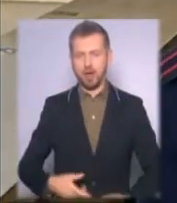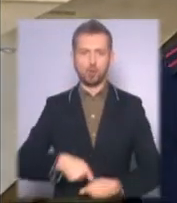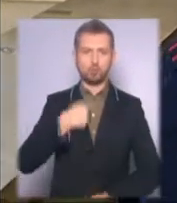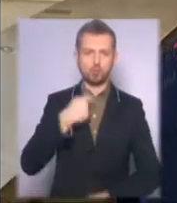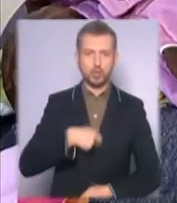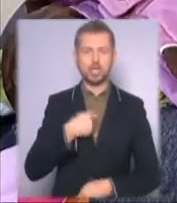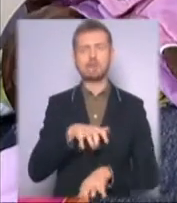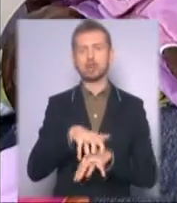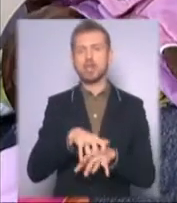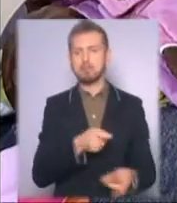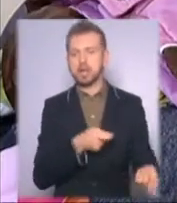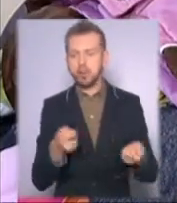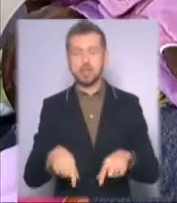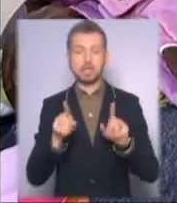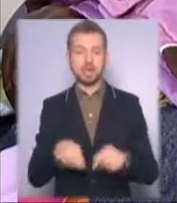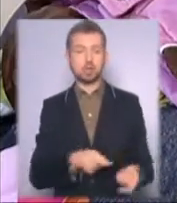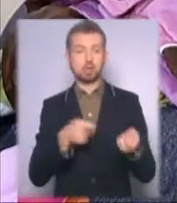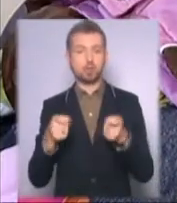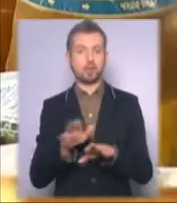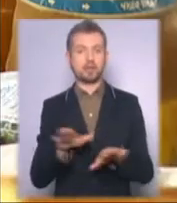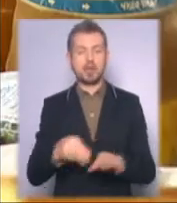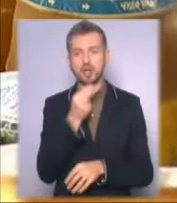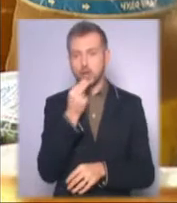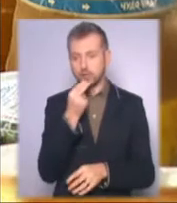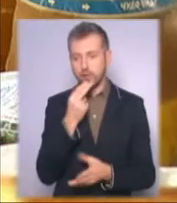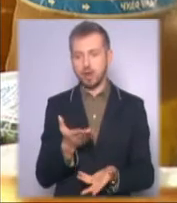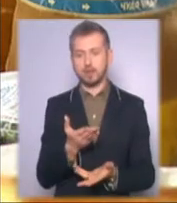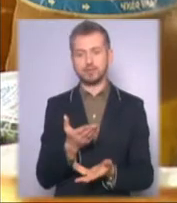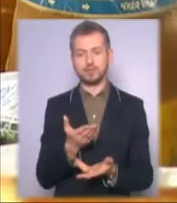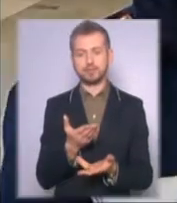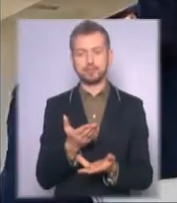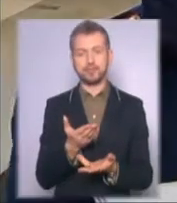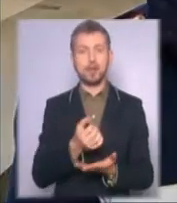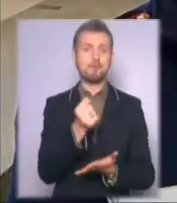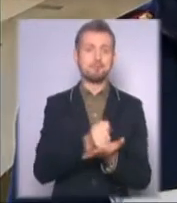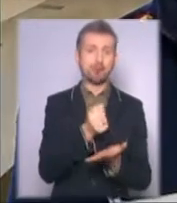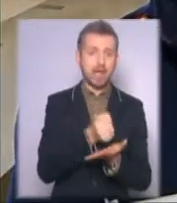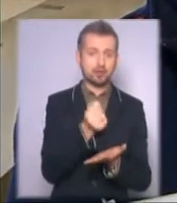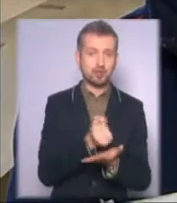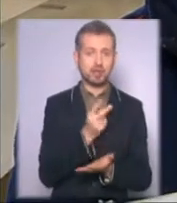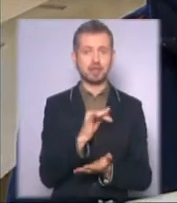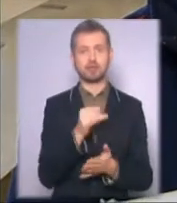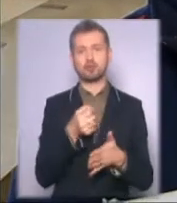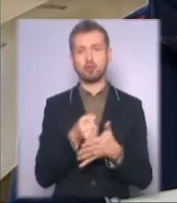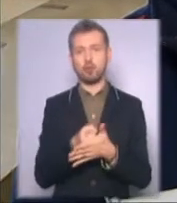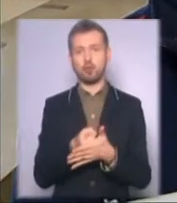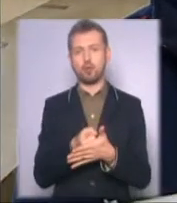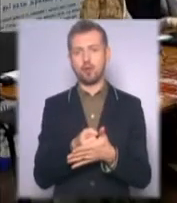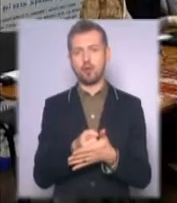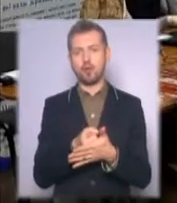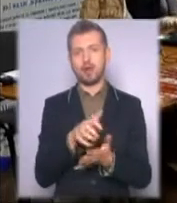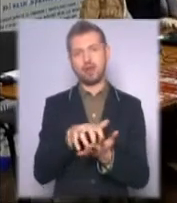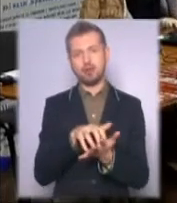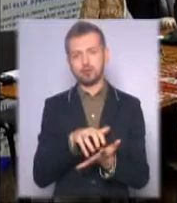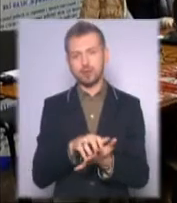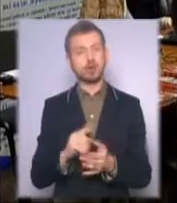взуття приносять. Також приносять дитяче харчування від пюрешок до кашок.